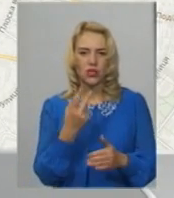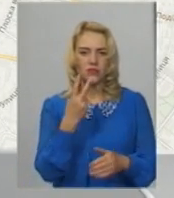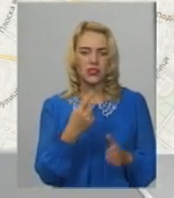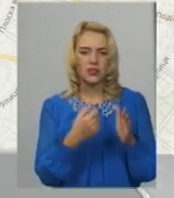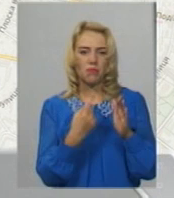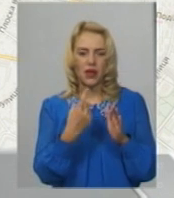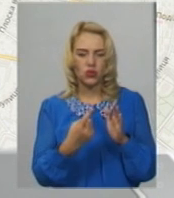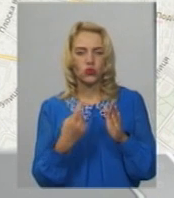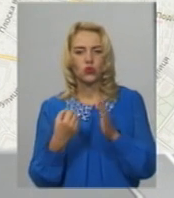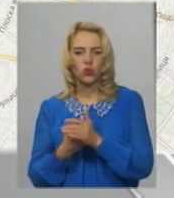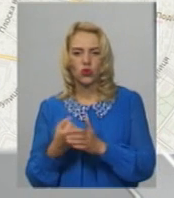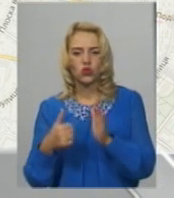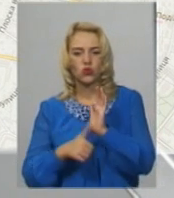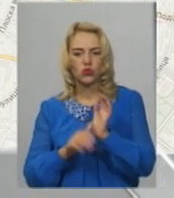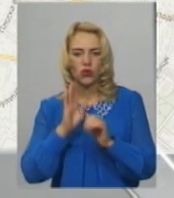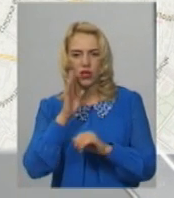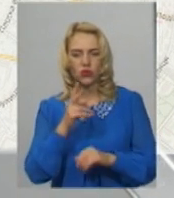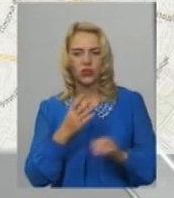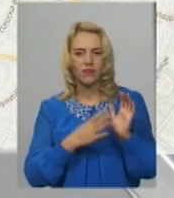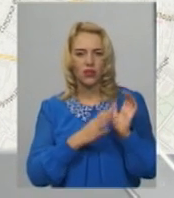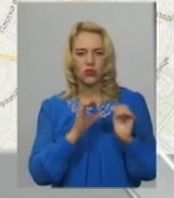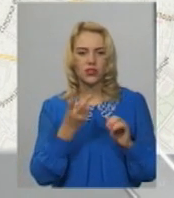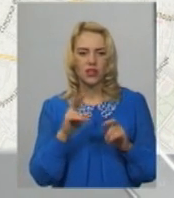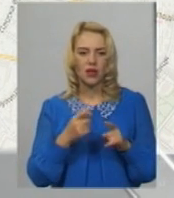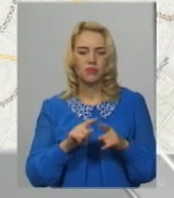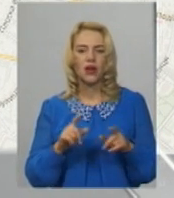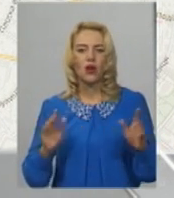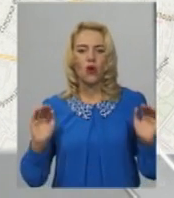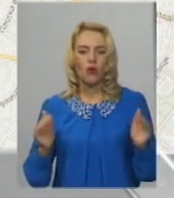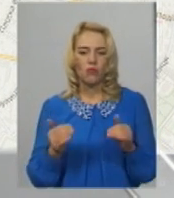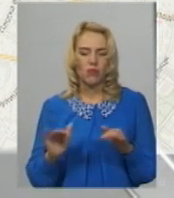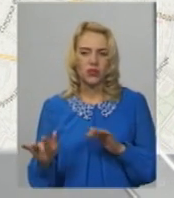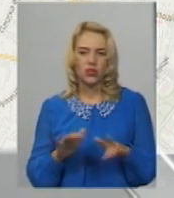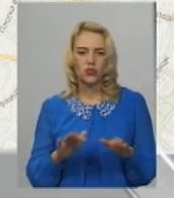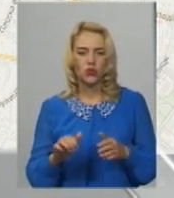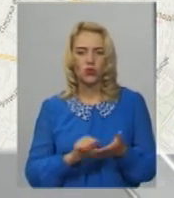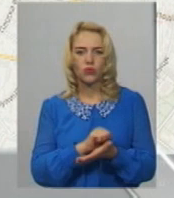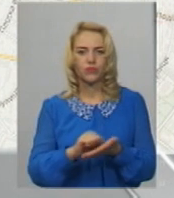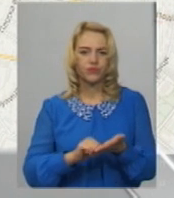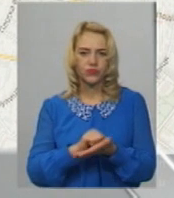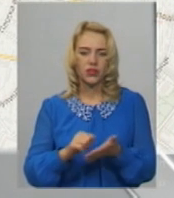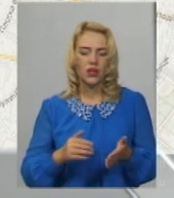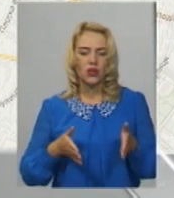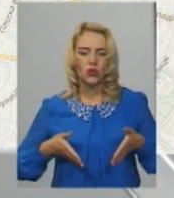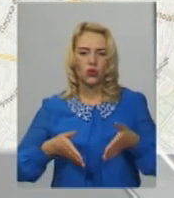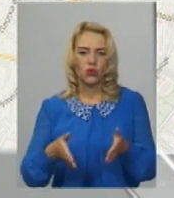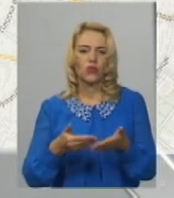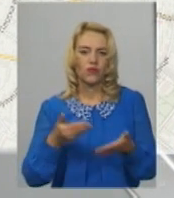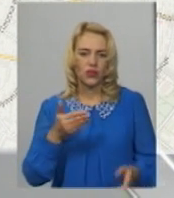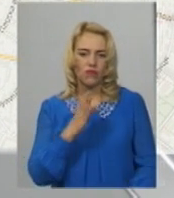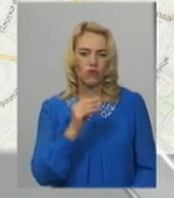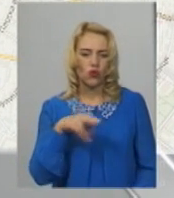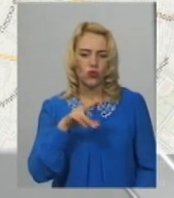6 ранки 9 серпня. Рух обмежать у зв'язку з залаштуванням асфальтобетонного покриття від вулиці Водопровідної до вулиці